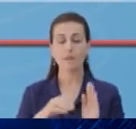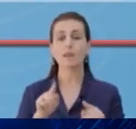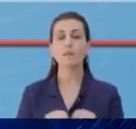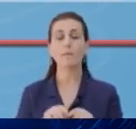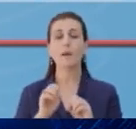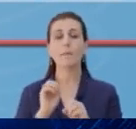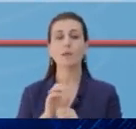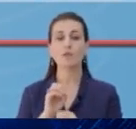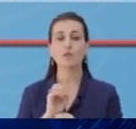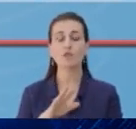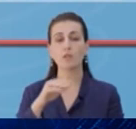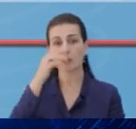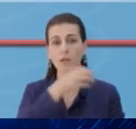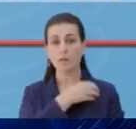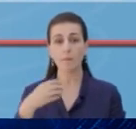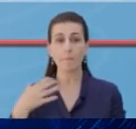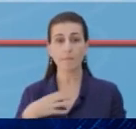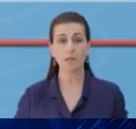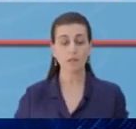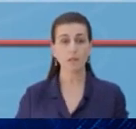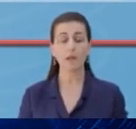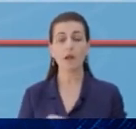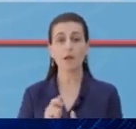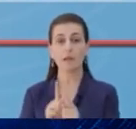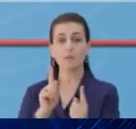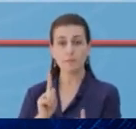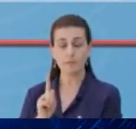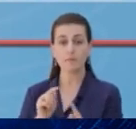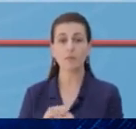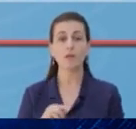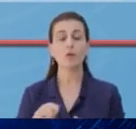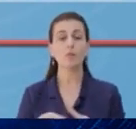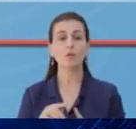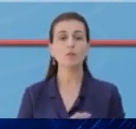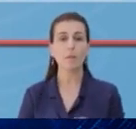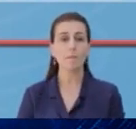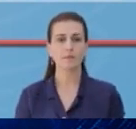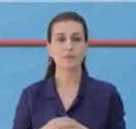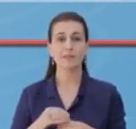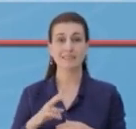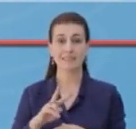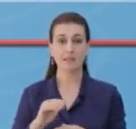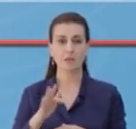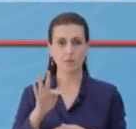rekomendimet e strukturave shëndetsore, të respektohet distancimi fizik dhe ruajtja i gjenës personale.